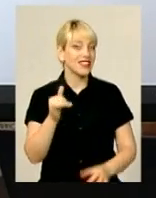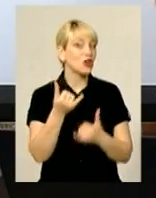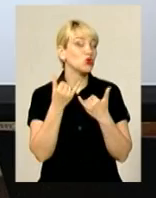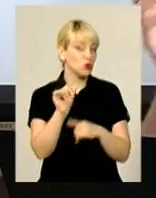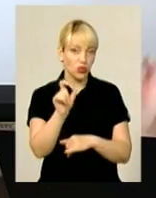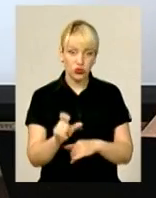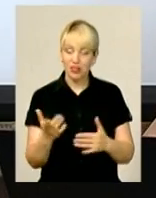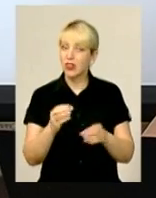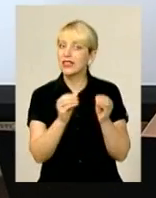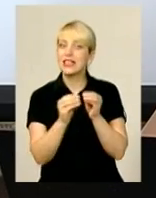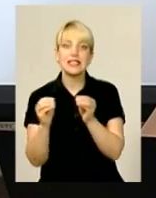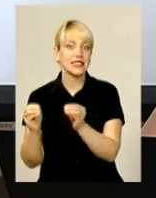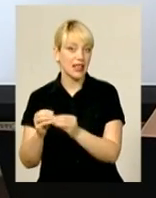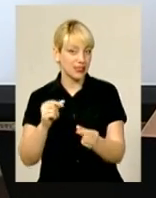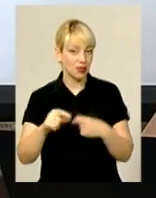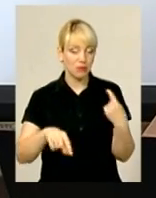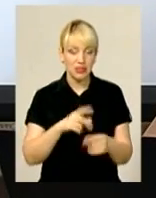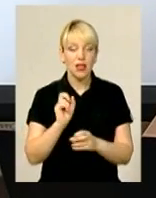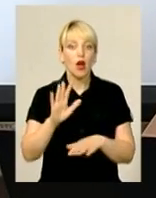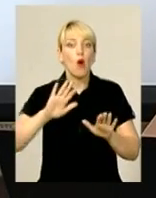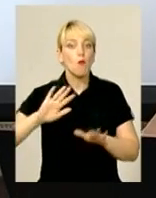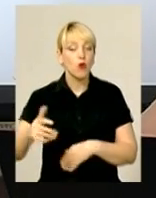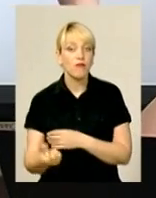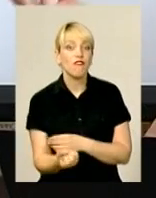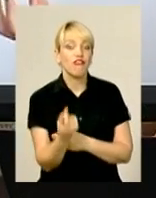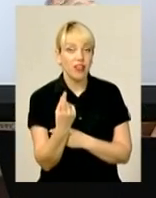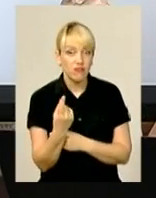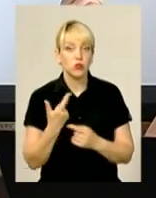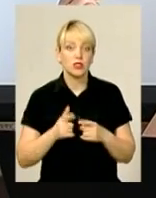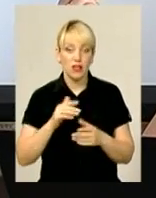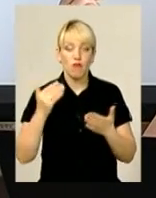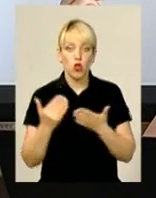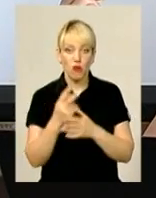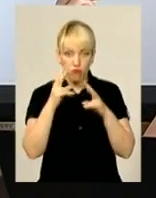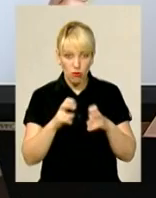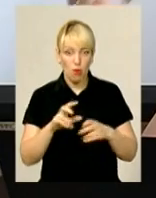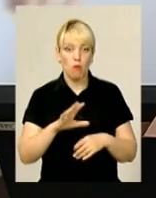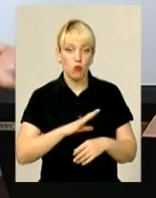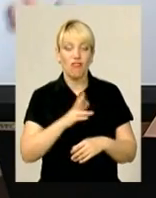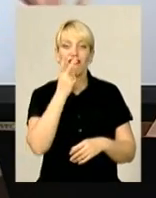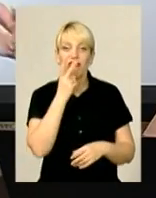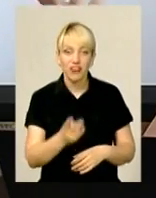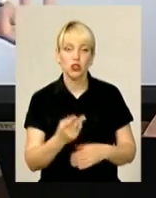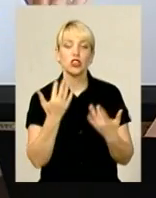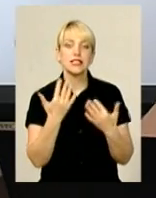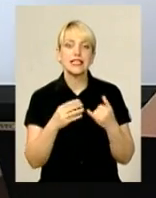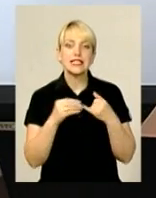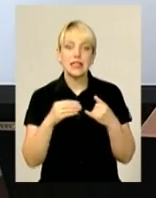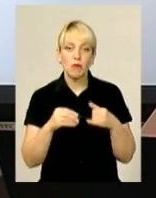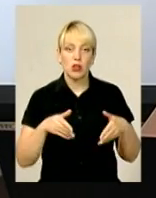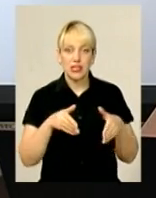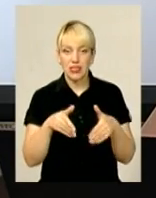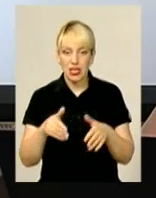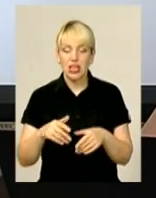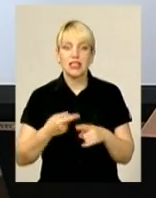якого десятки бізнесів, як потім виявилося. І в новому розслідуванні буде видно, скільки земельних ділянок саме ця чудо-людина